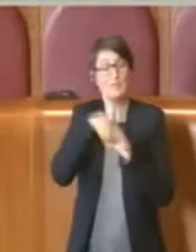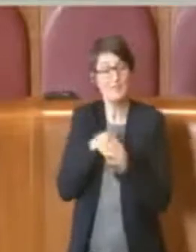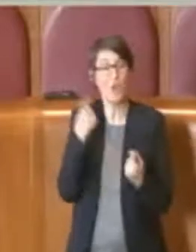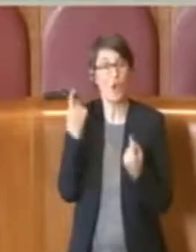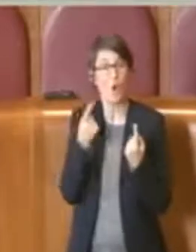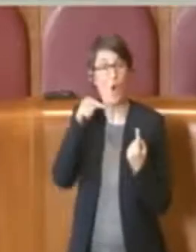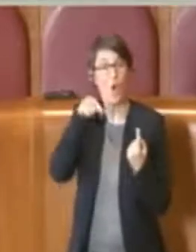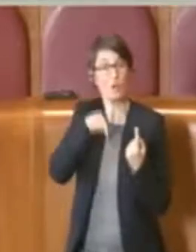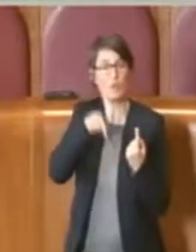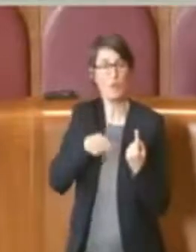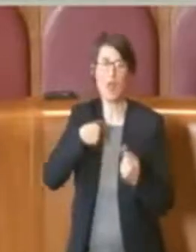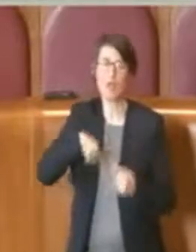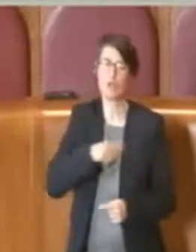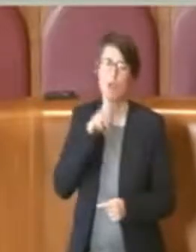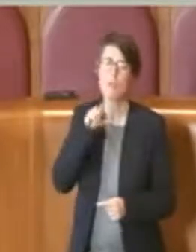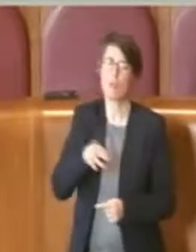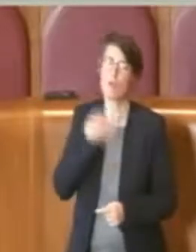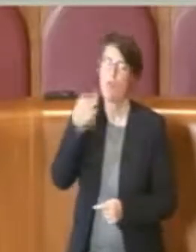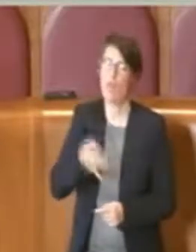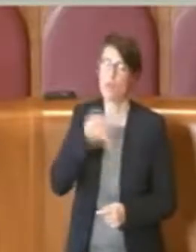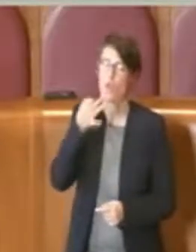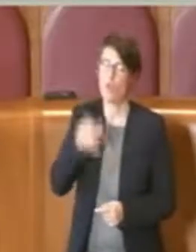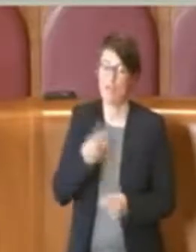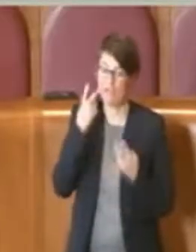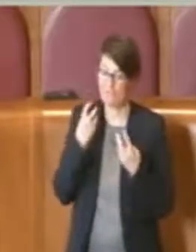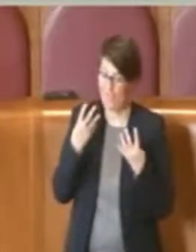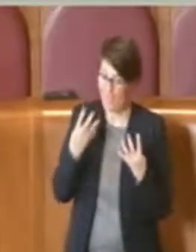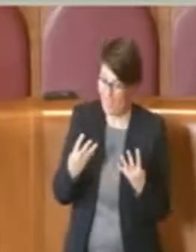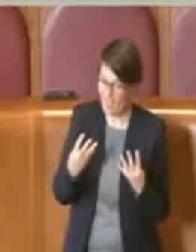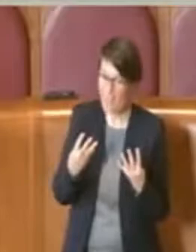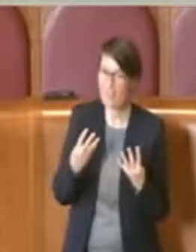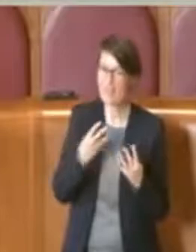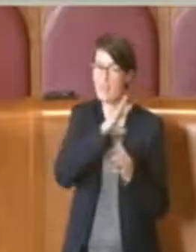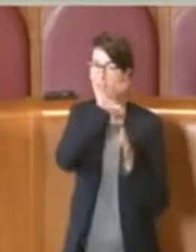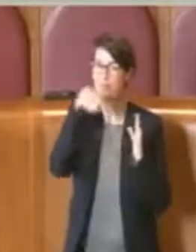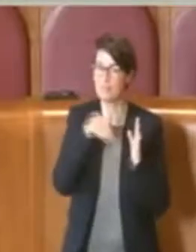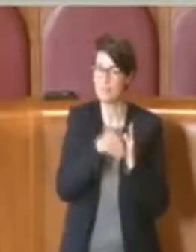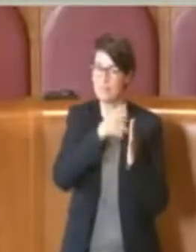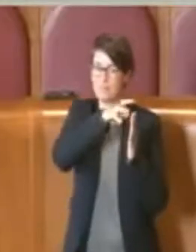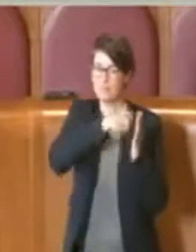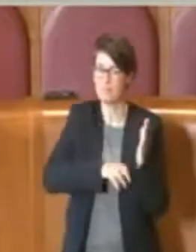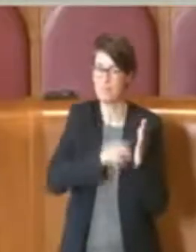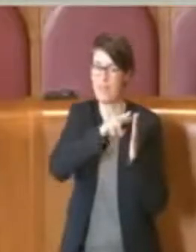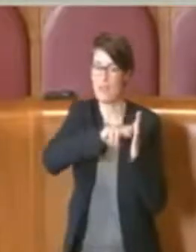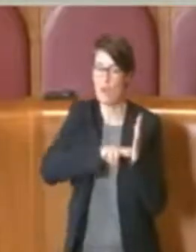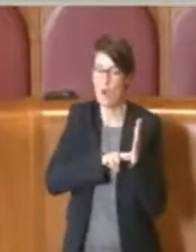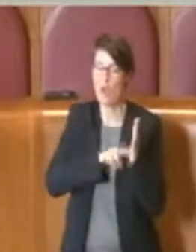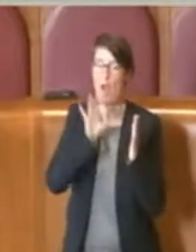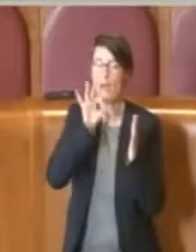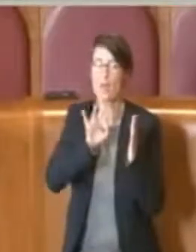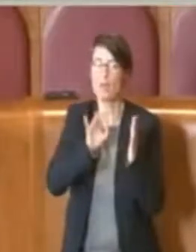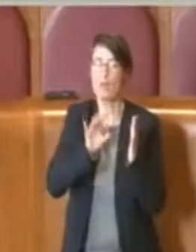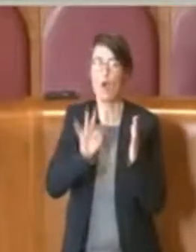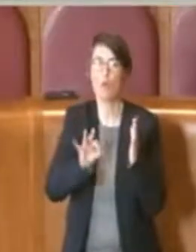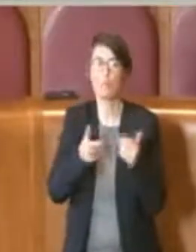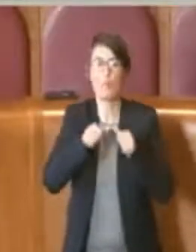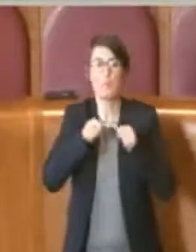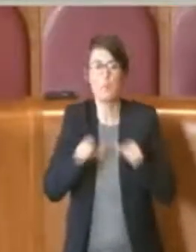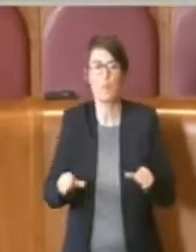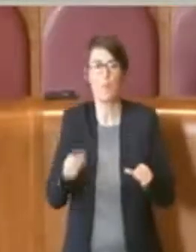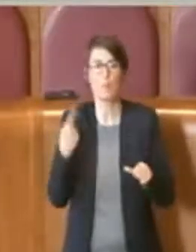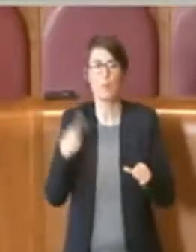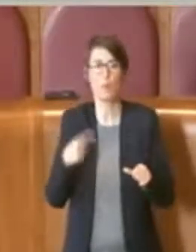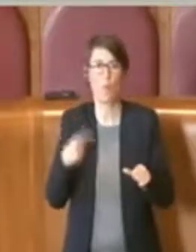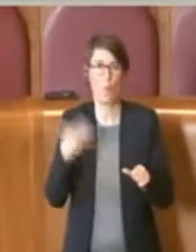'avremmo portato in questo regolamento con quell'idea, con quella impostazione. Io ringrazio il professor Arena che ci